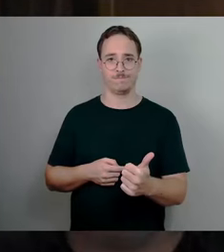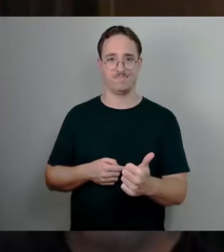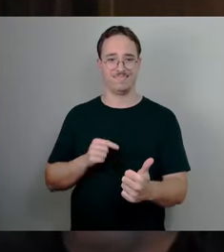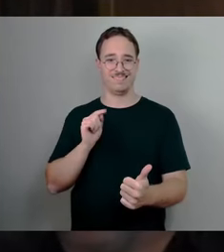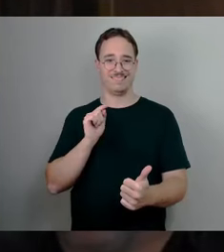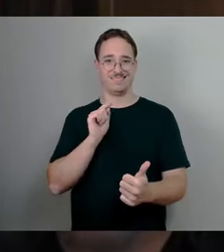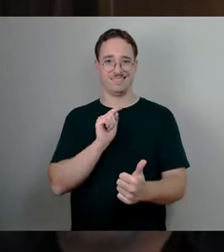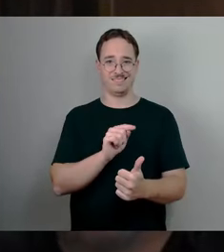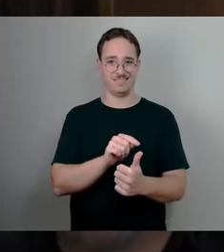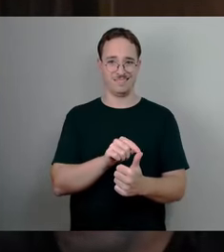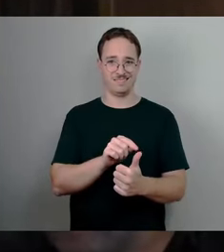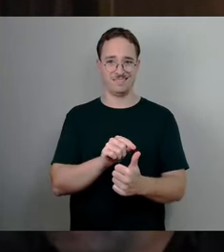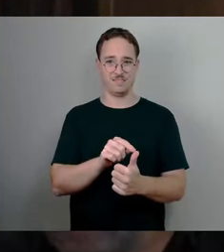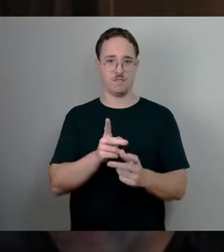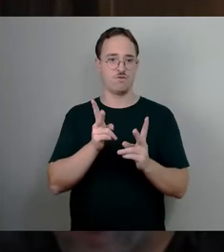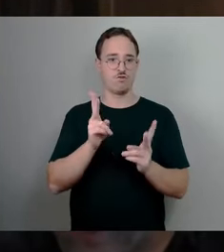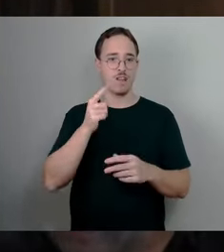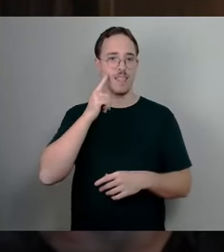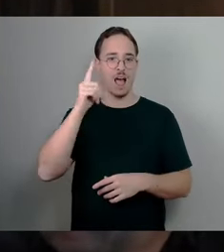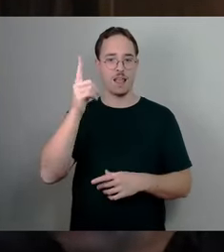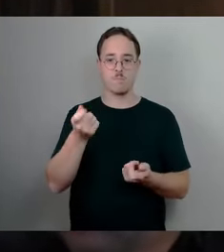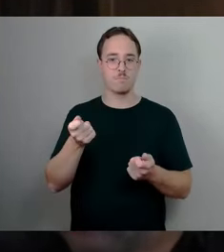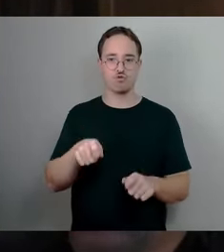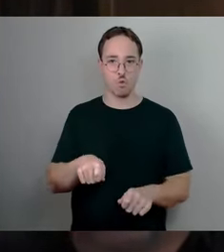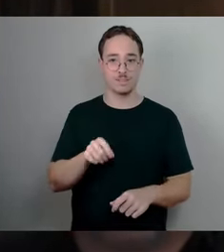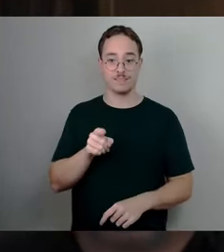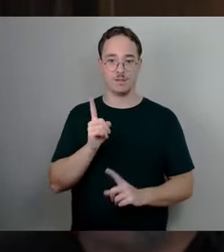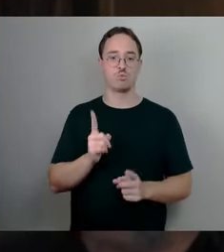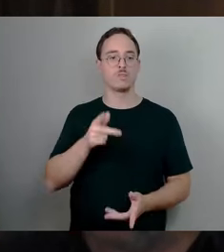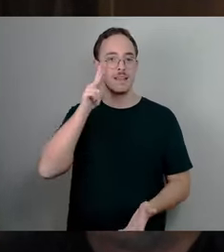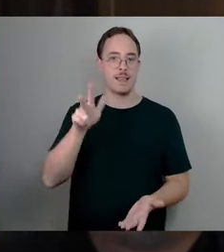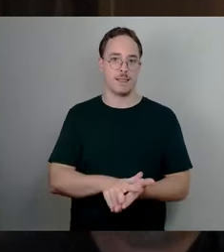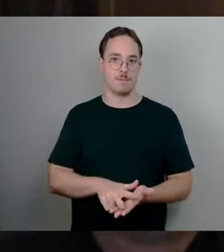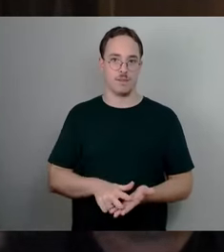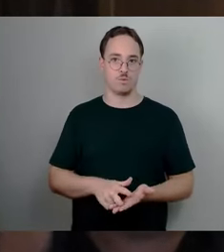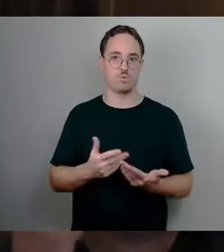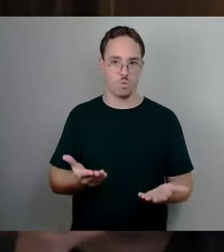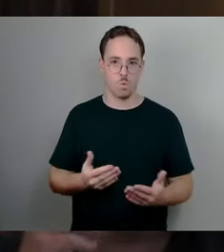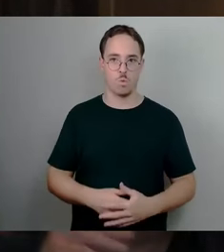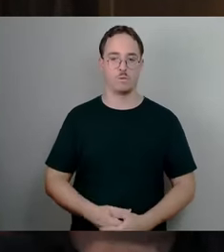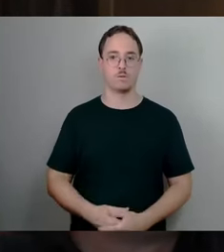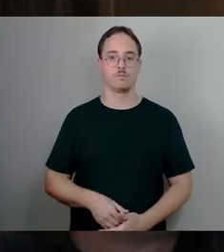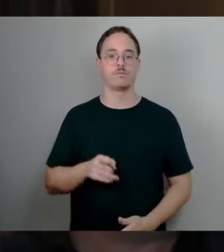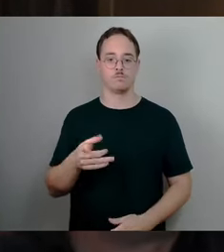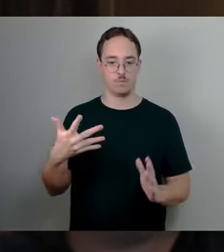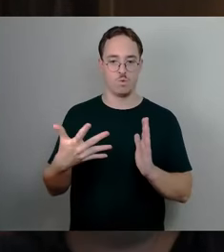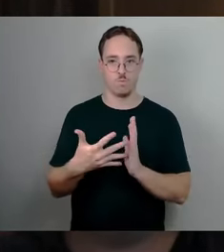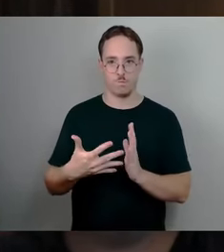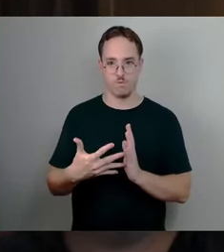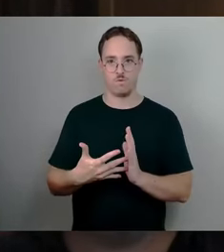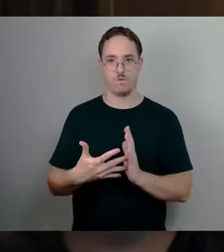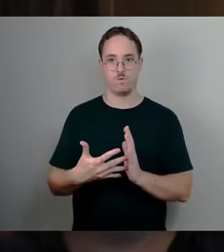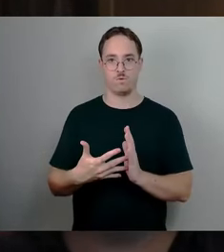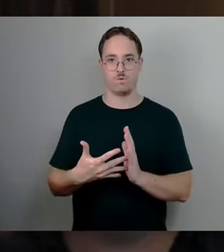Stadtratsbeschluss genehmigungsfähig sein. Das ist viel wichtiger, denn der wird überprüft von der Landesdirektion. Und zum zweiten